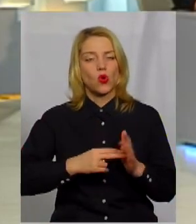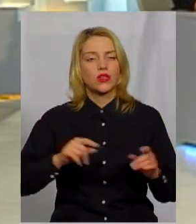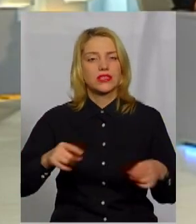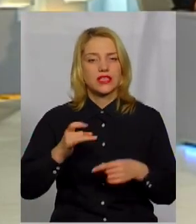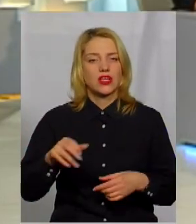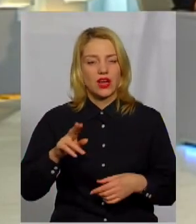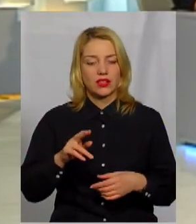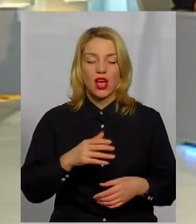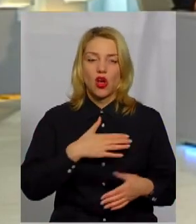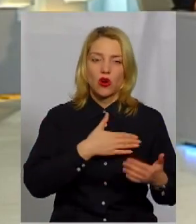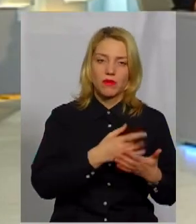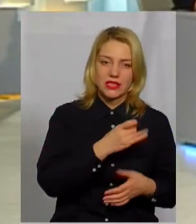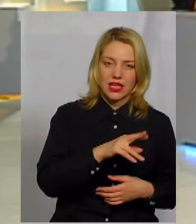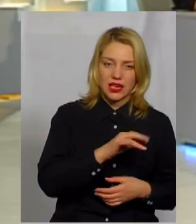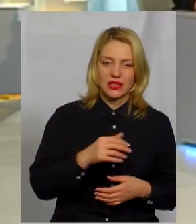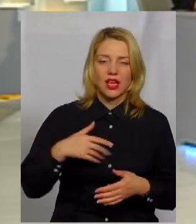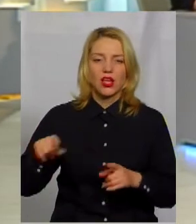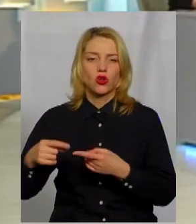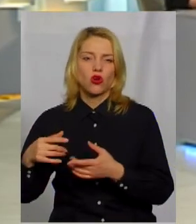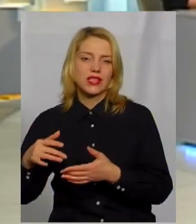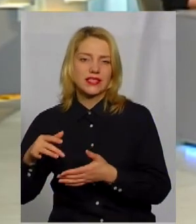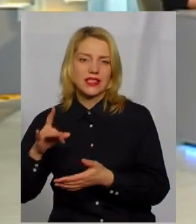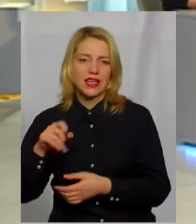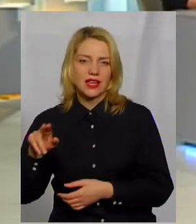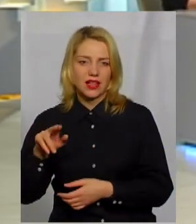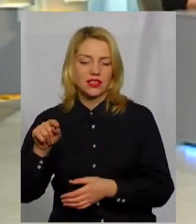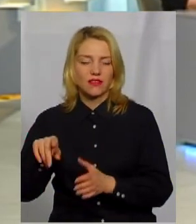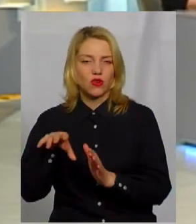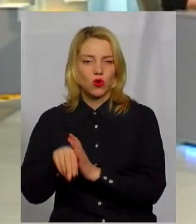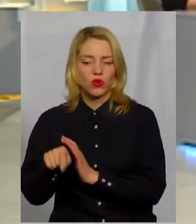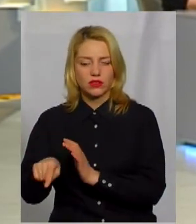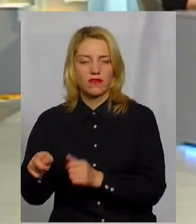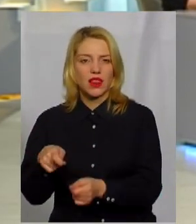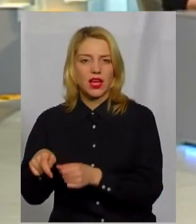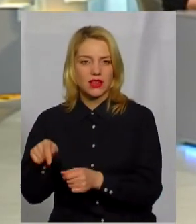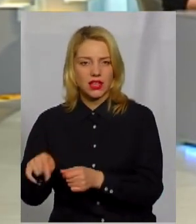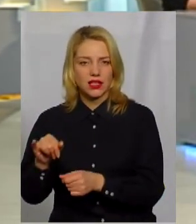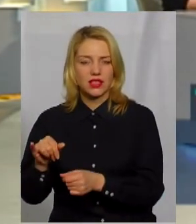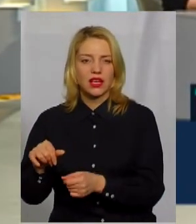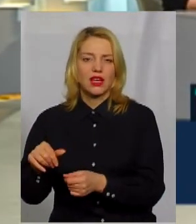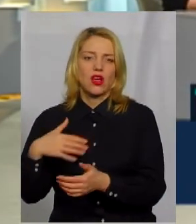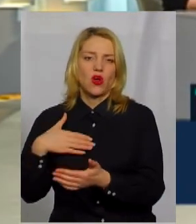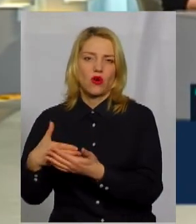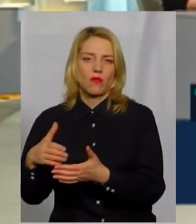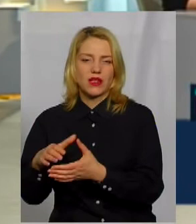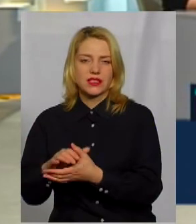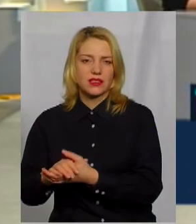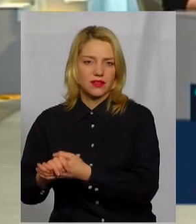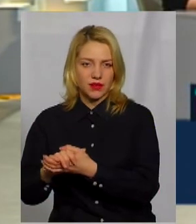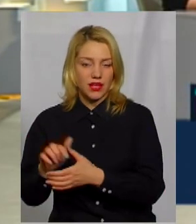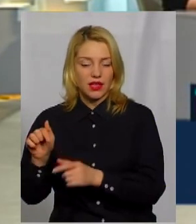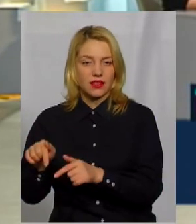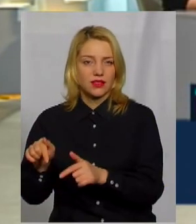у громадської ради і координаційної, що в координаційну входять половина представників влади, половина представників громадянського суспільства. І,